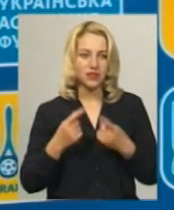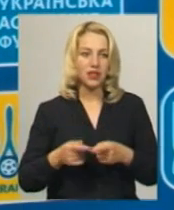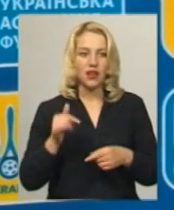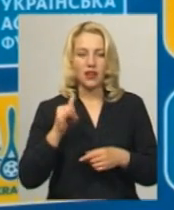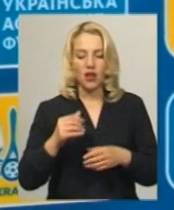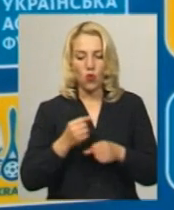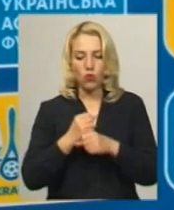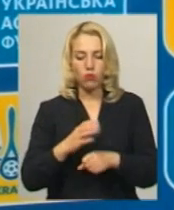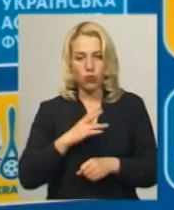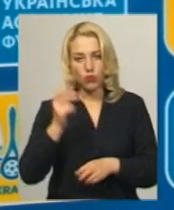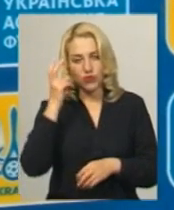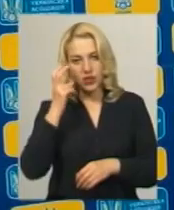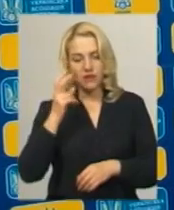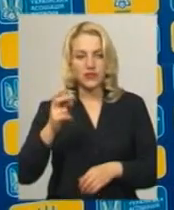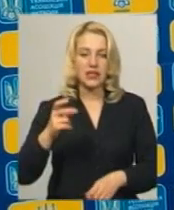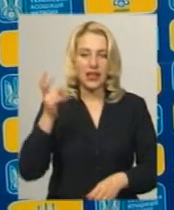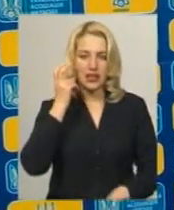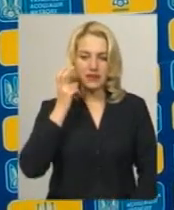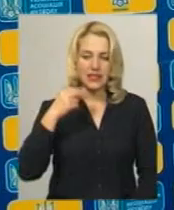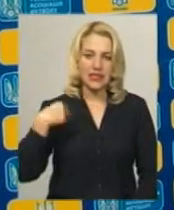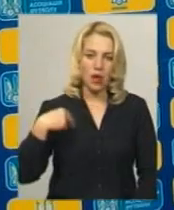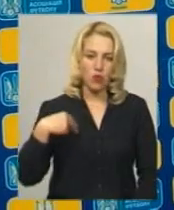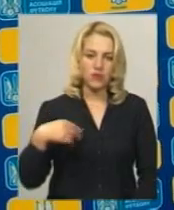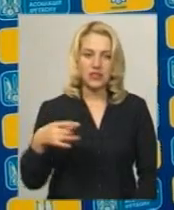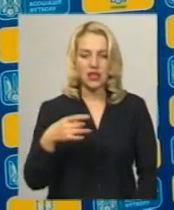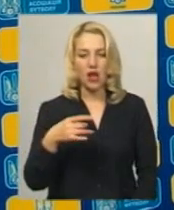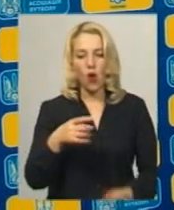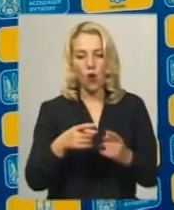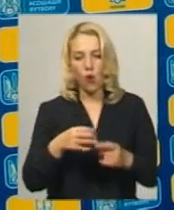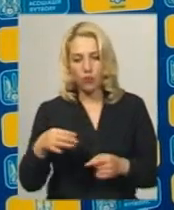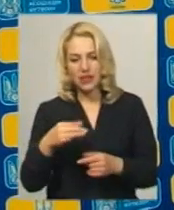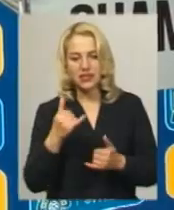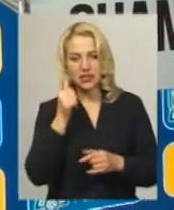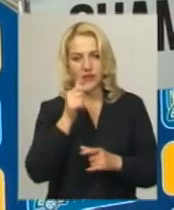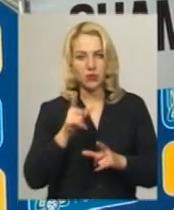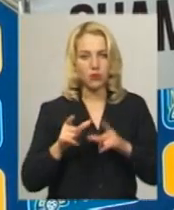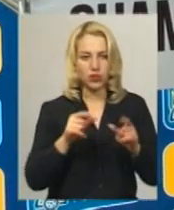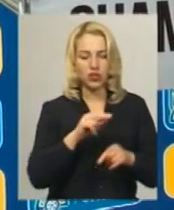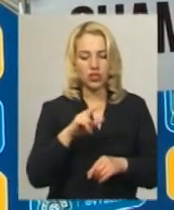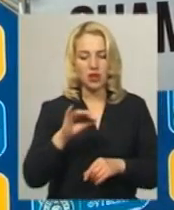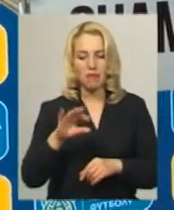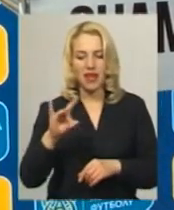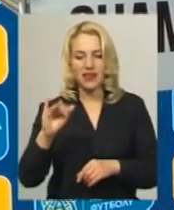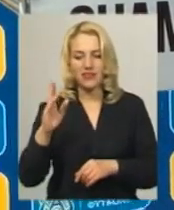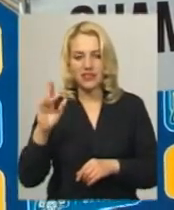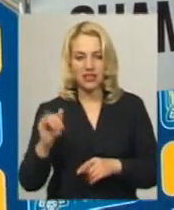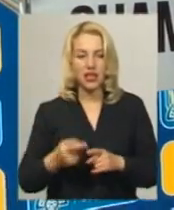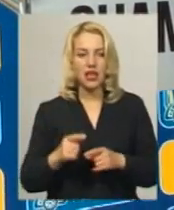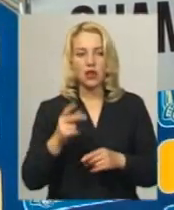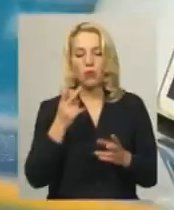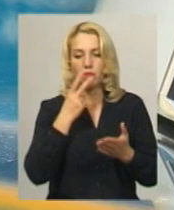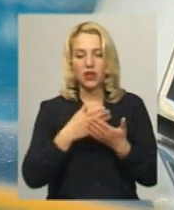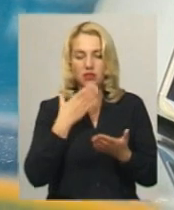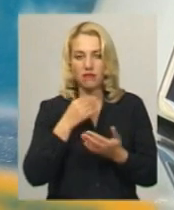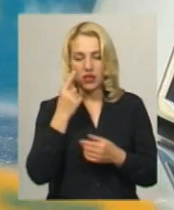Києві та Київській і Запорізькій областях. Завтра його повезуть в Чемерівці. Голова обласного середку Української асоціації футболу Ігор Хіблін каже, побачити на